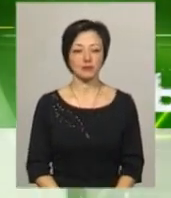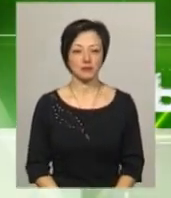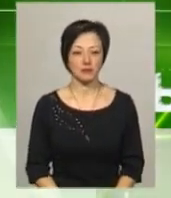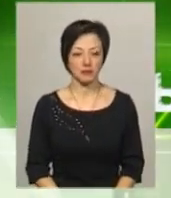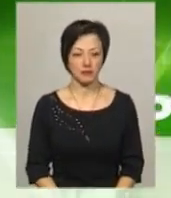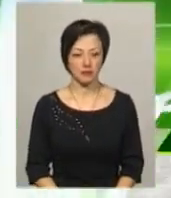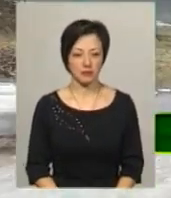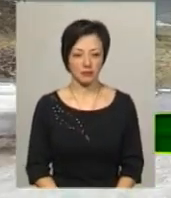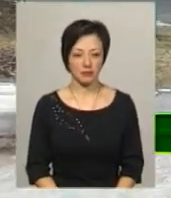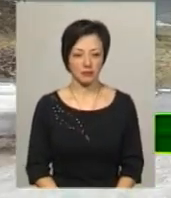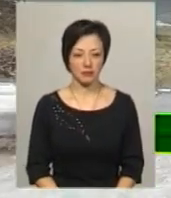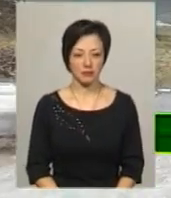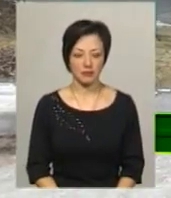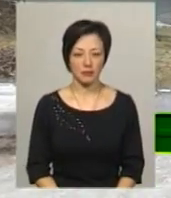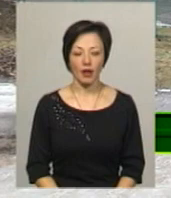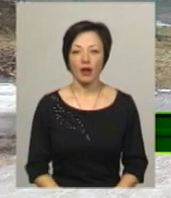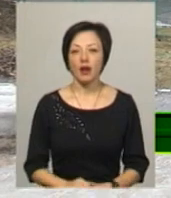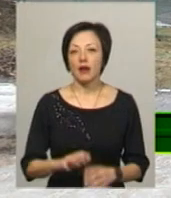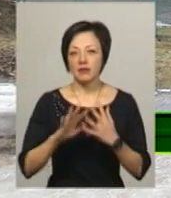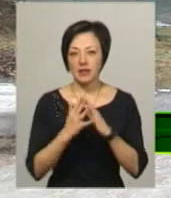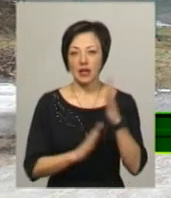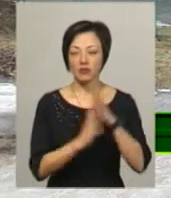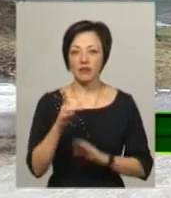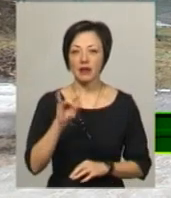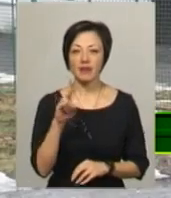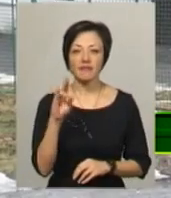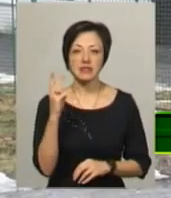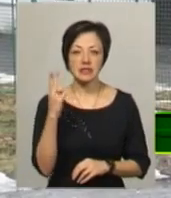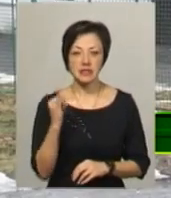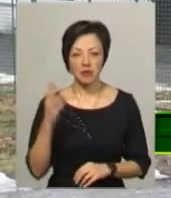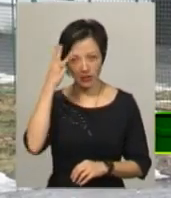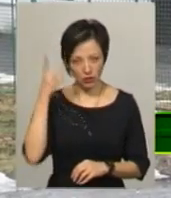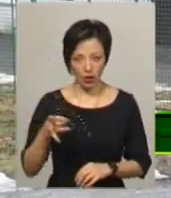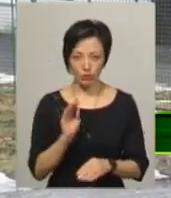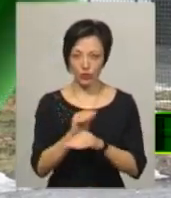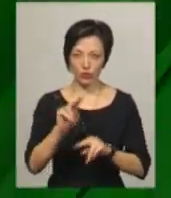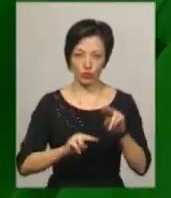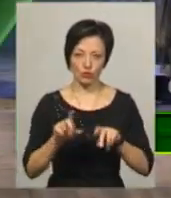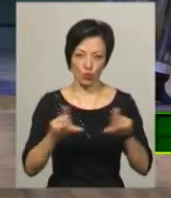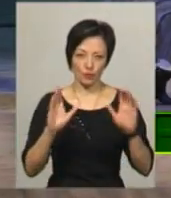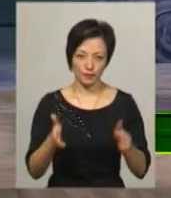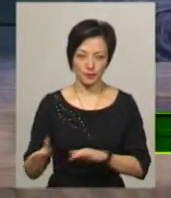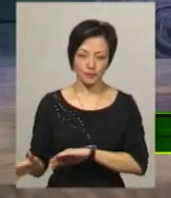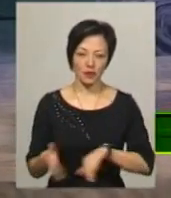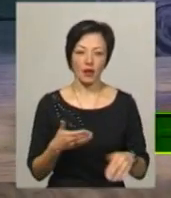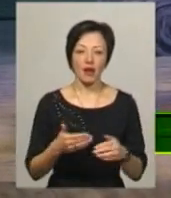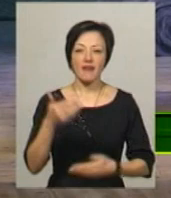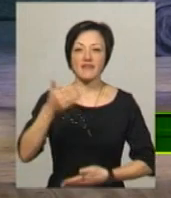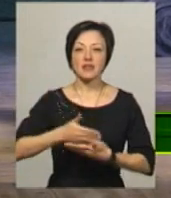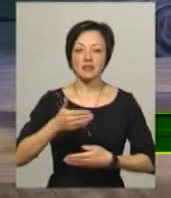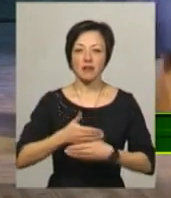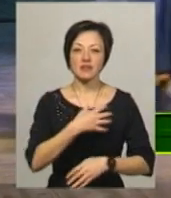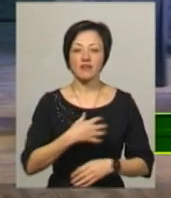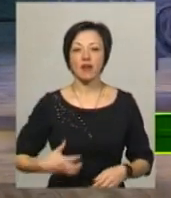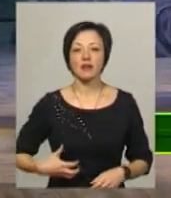Музика У лісових гріньвицях Хмельницького району будуть добудовувати школу. Виставу «Сватання на